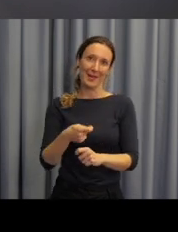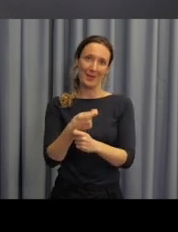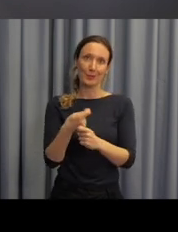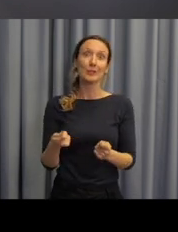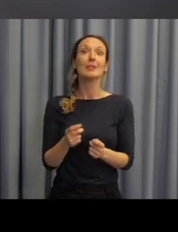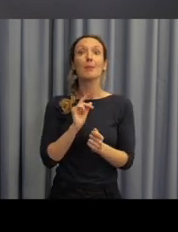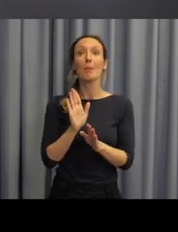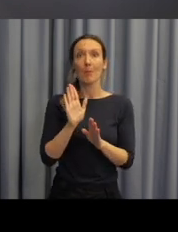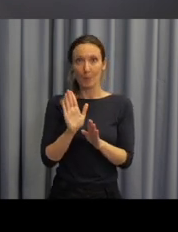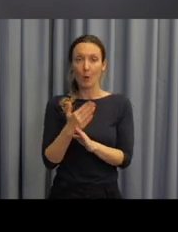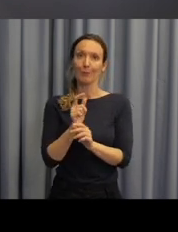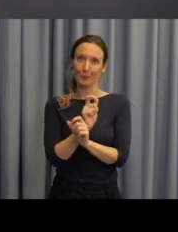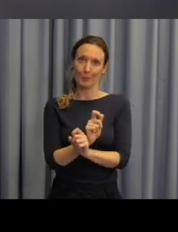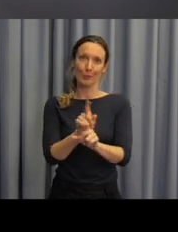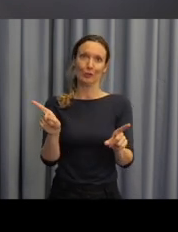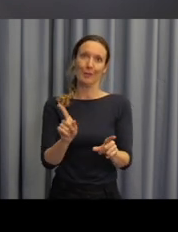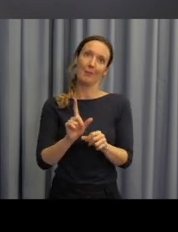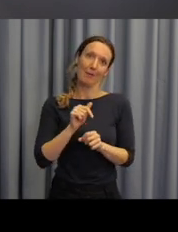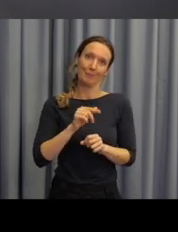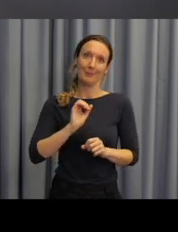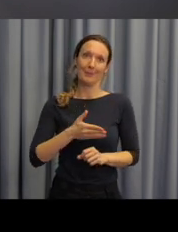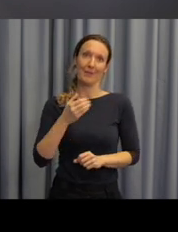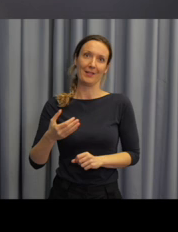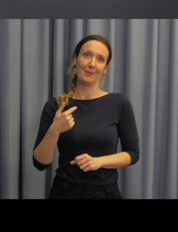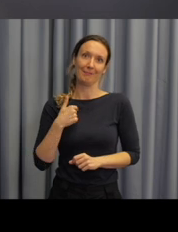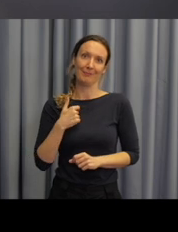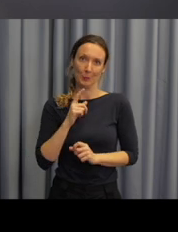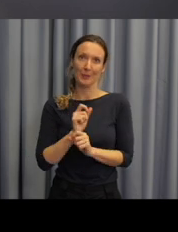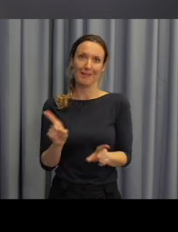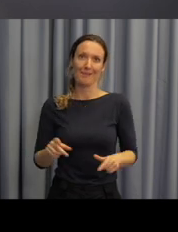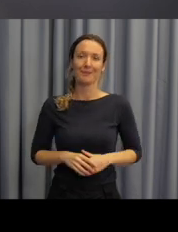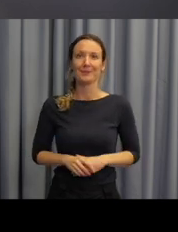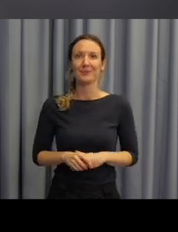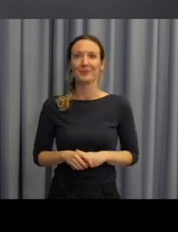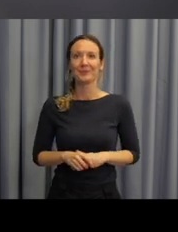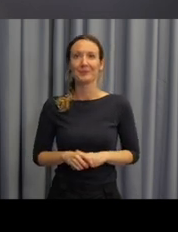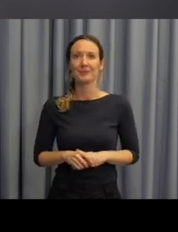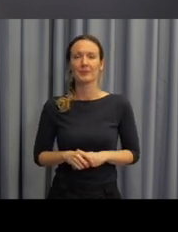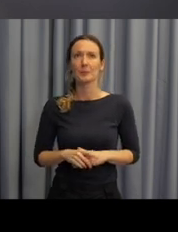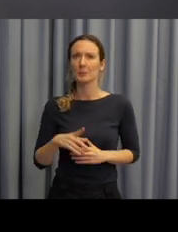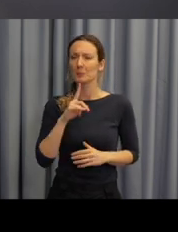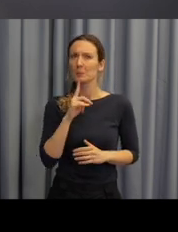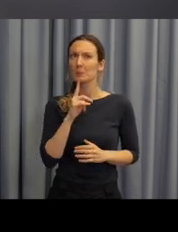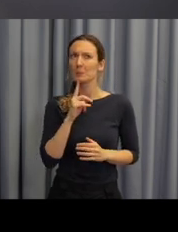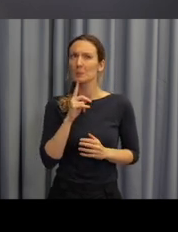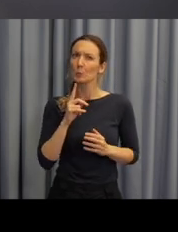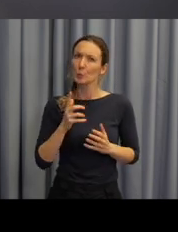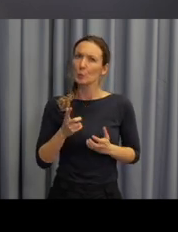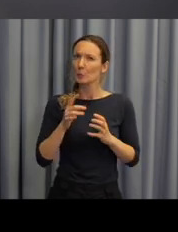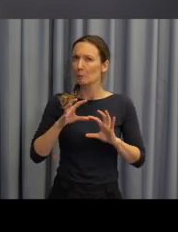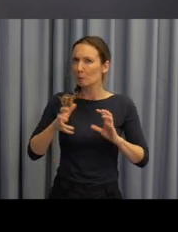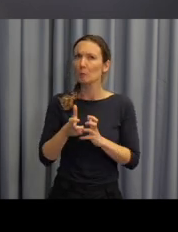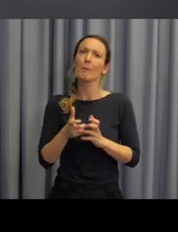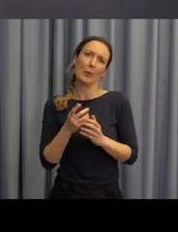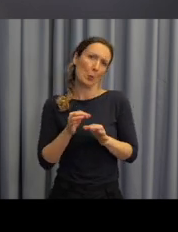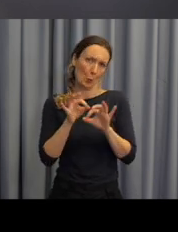Těšte se na to, že tato prezentace dorazí přímo do vaší mailové schránky. To jsou asi všechny informace, které tady měly na